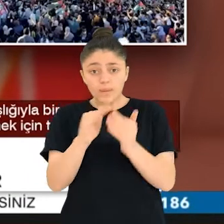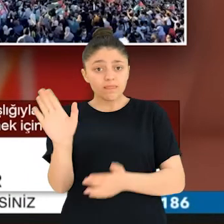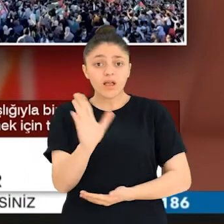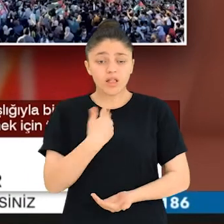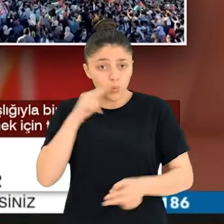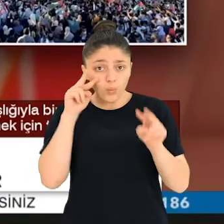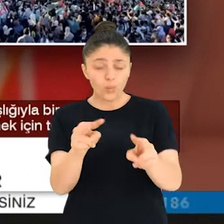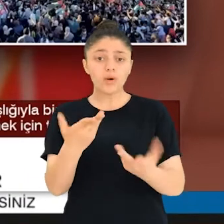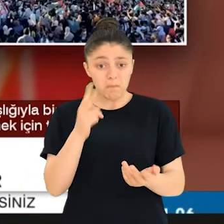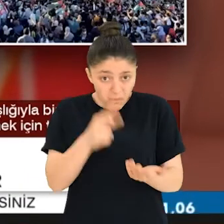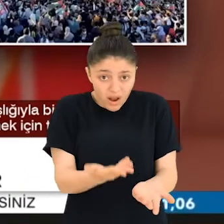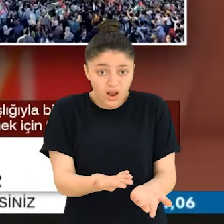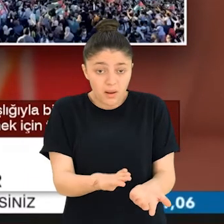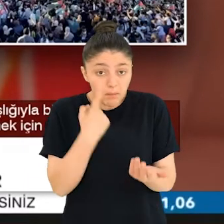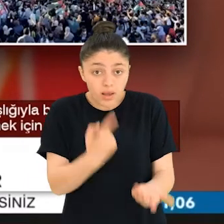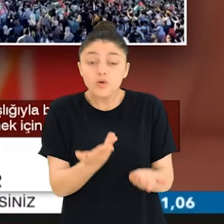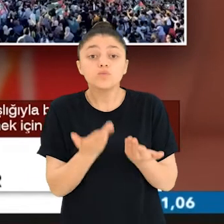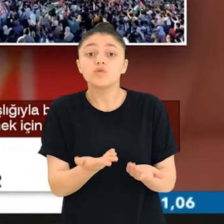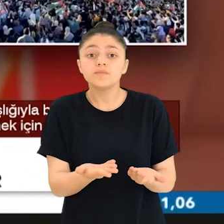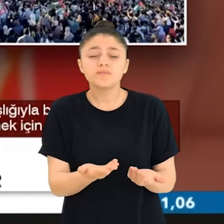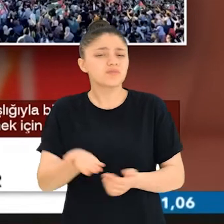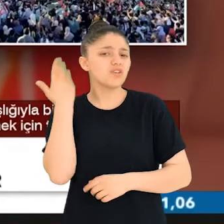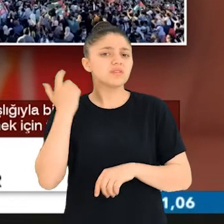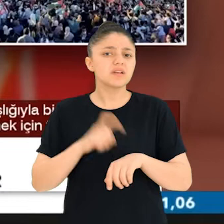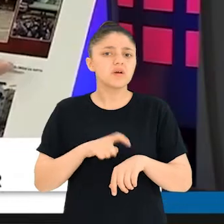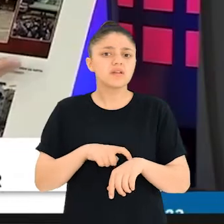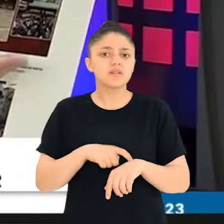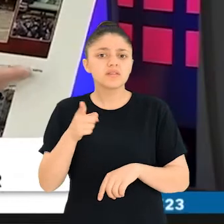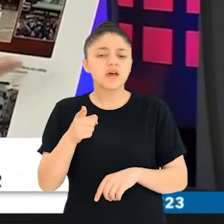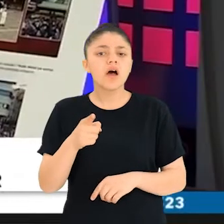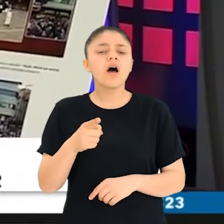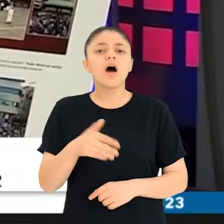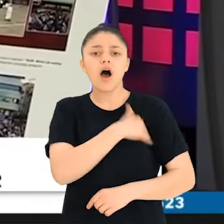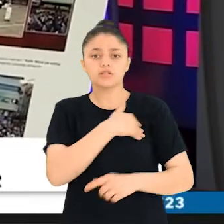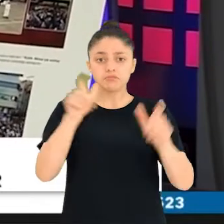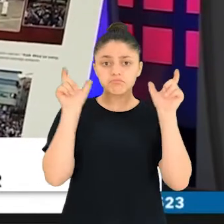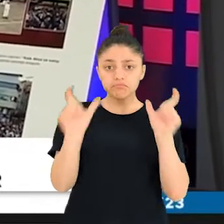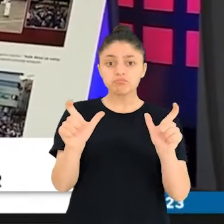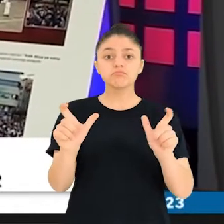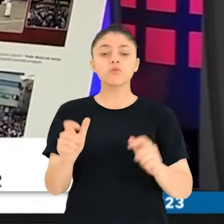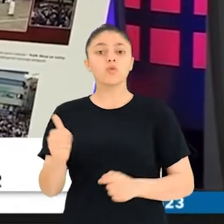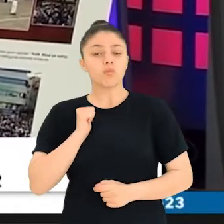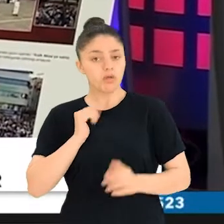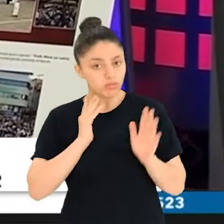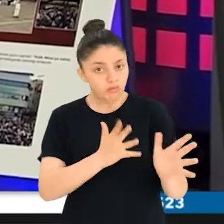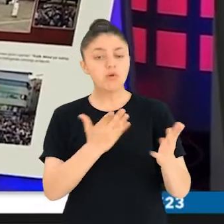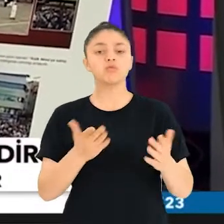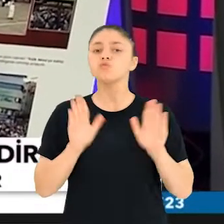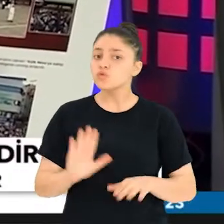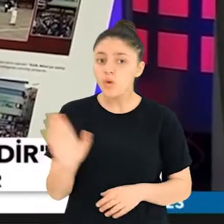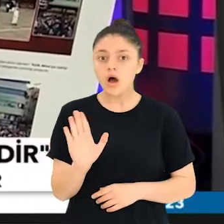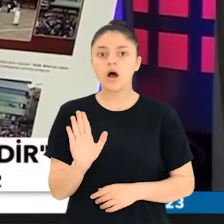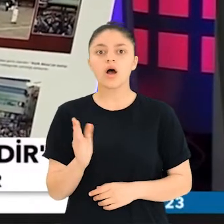çıkmış olanlarla karşı karşı geliş. Şurayı görmüyor musunuz ya? Şu burada zamanında kalk Aksa'ya sahip çık nöbete devam et durmak yok.